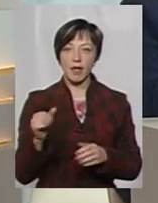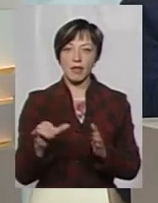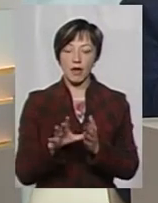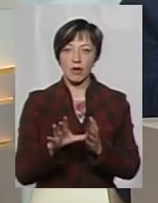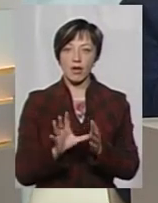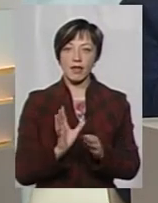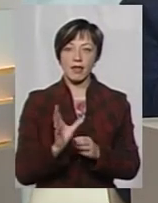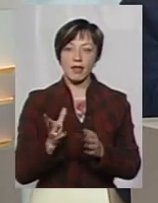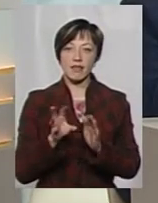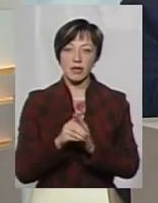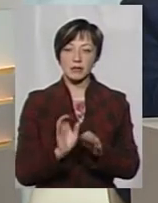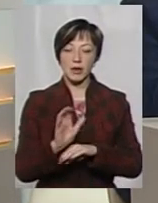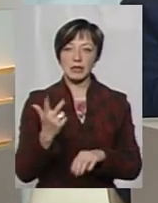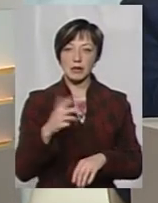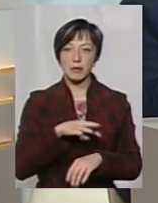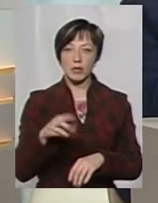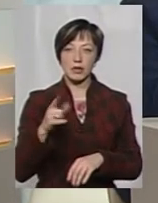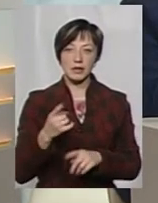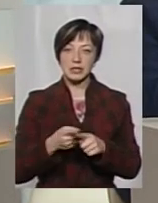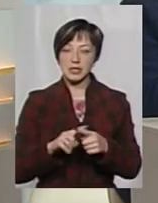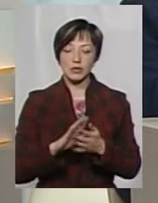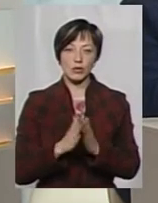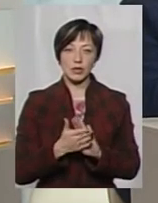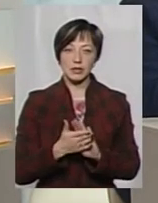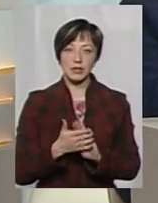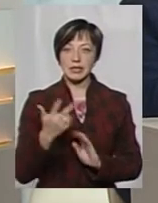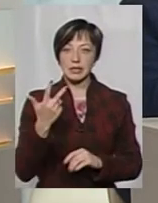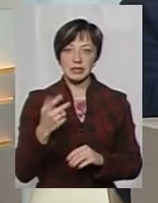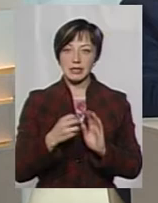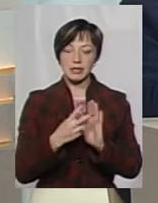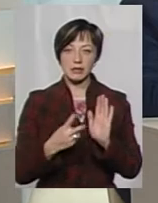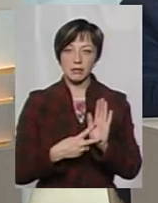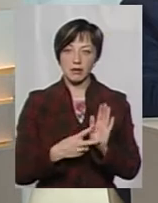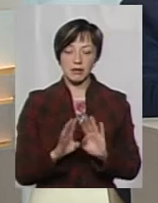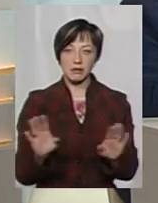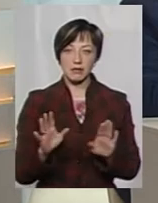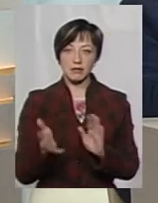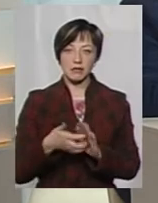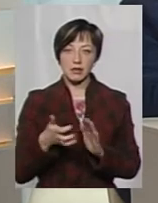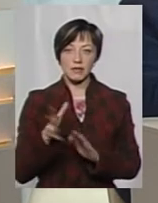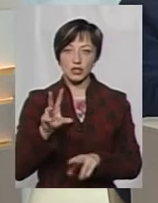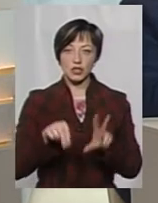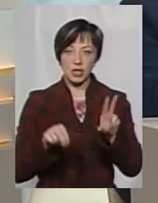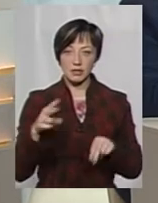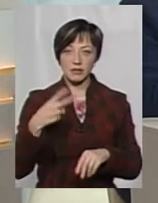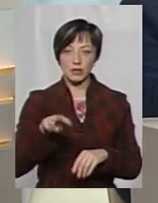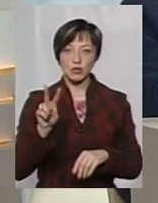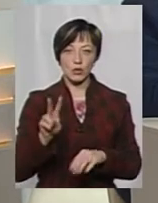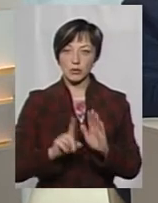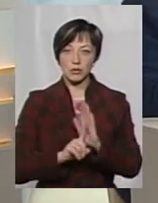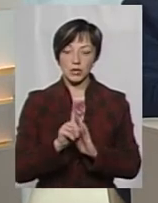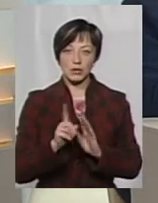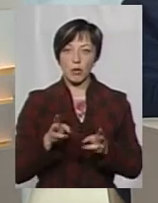направляємо 3 млн грн, але це ситуацію… Трець, а не 17. Тобто, є всі шанси, що з 22-го не